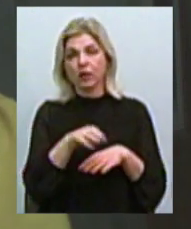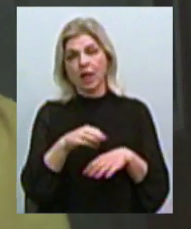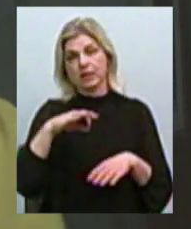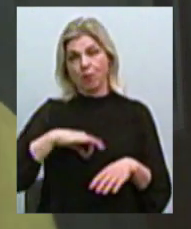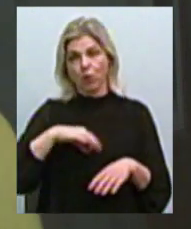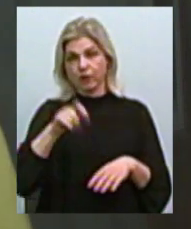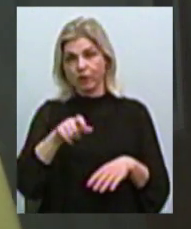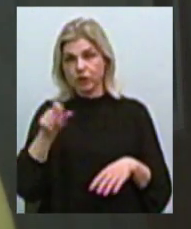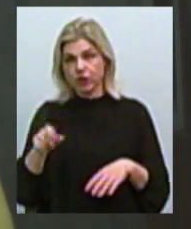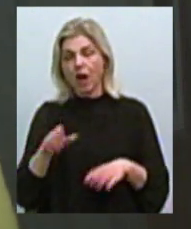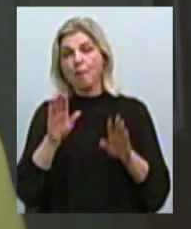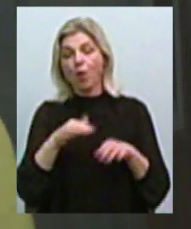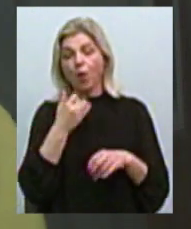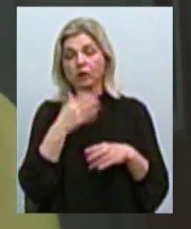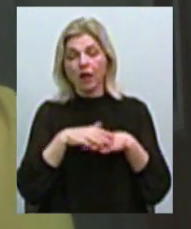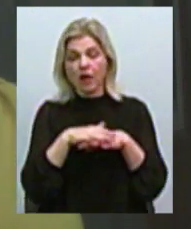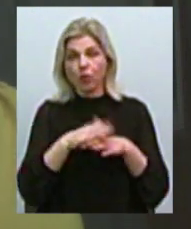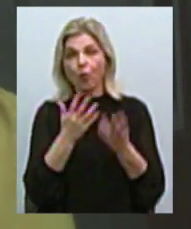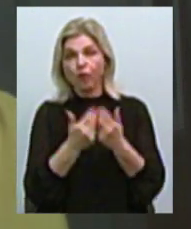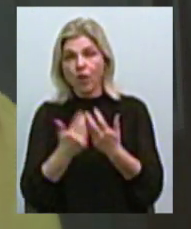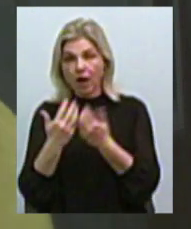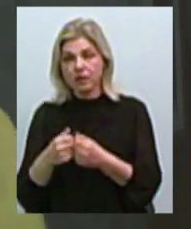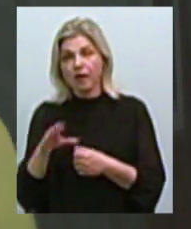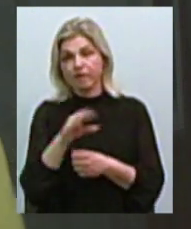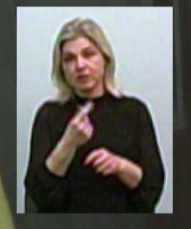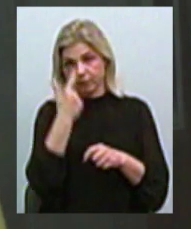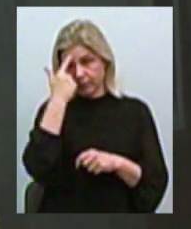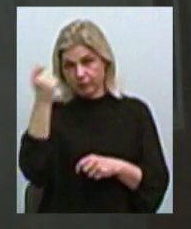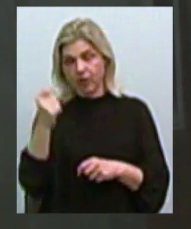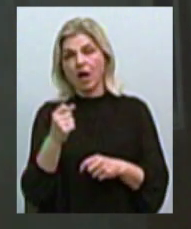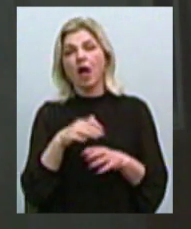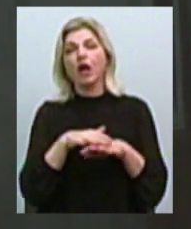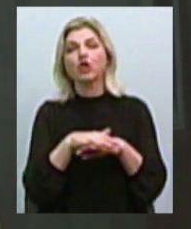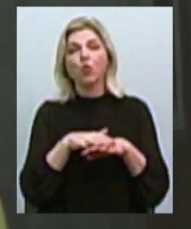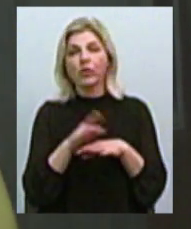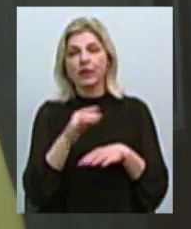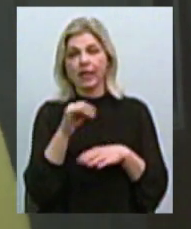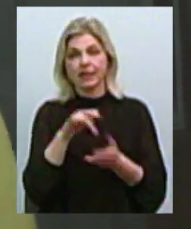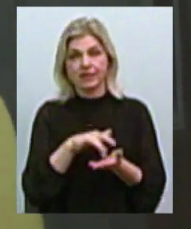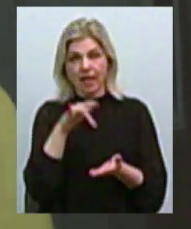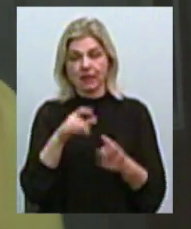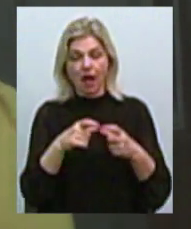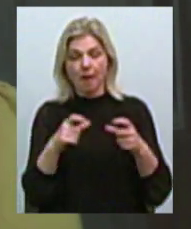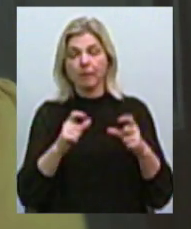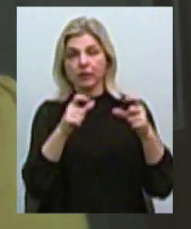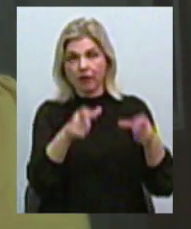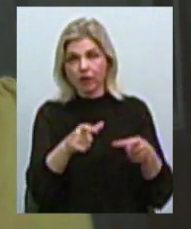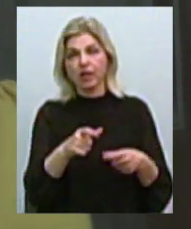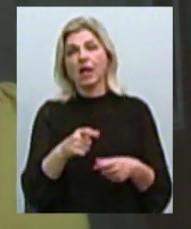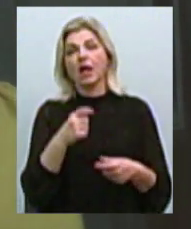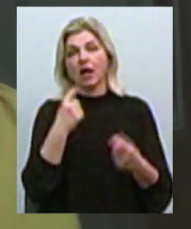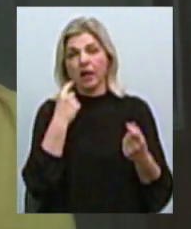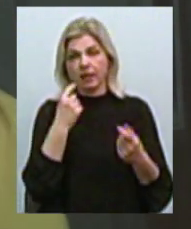Після проведених нарахувань вся ця інформація надходить до міського інформаційного розрахункового центру. Платіжки міського інформаційного